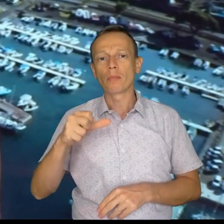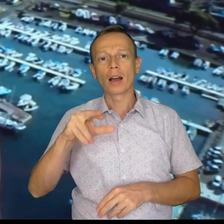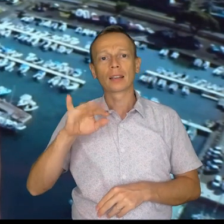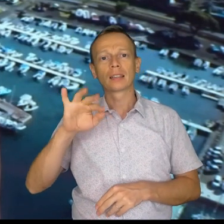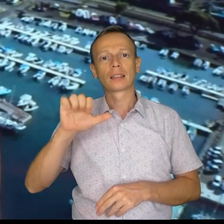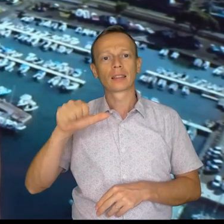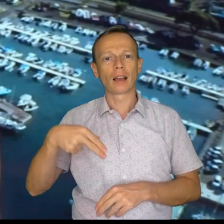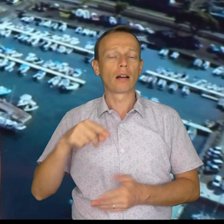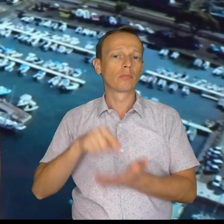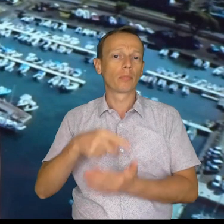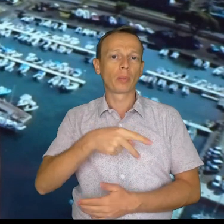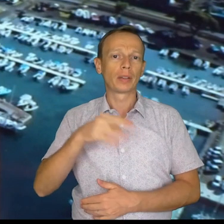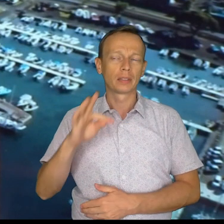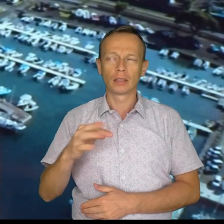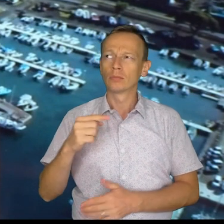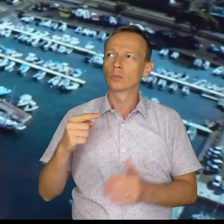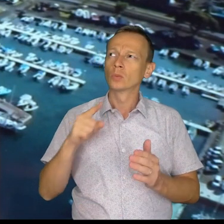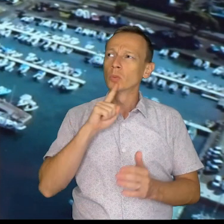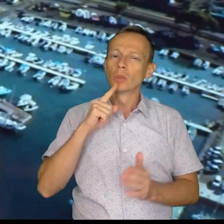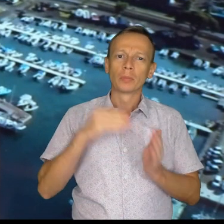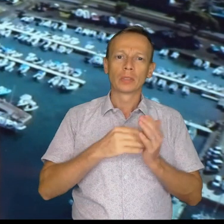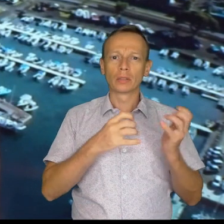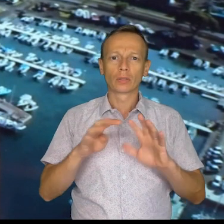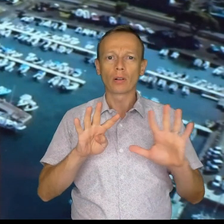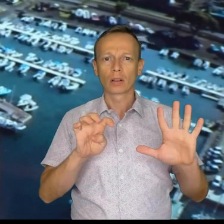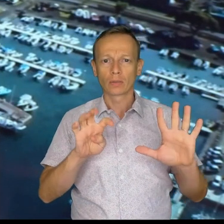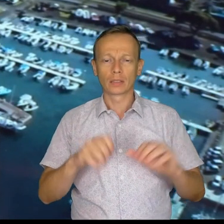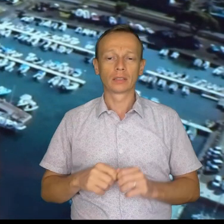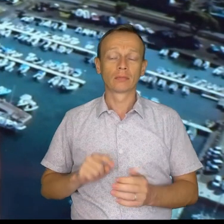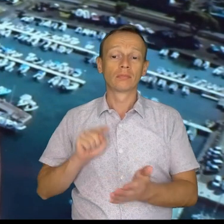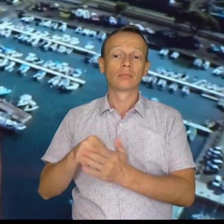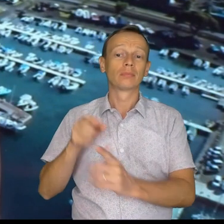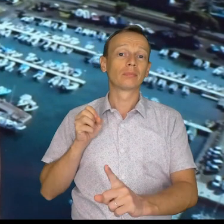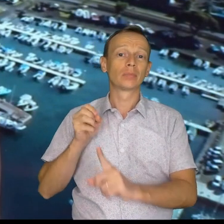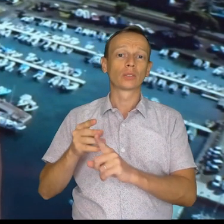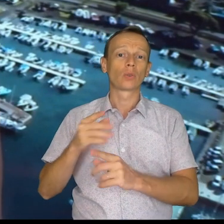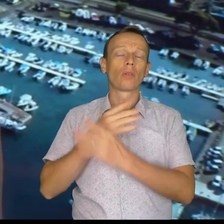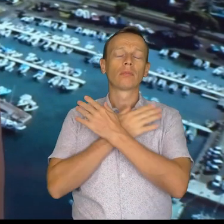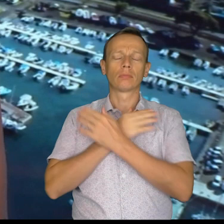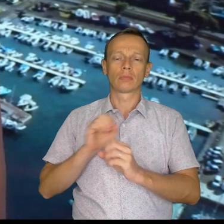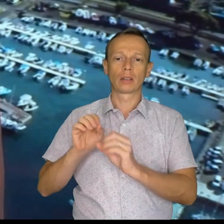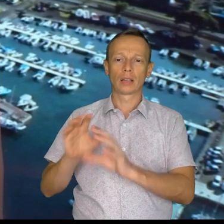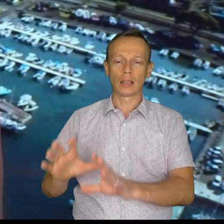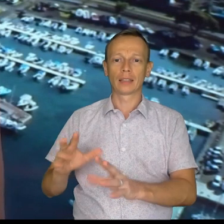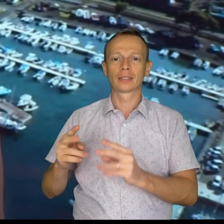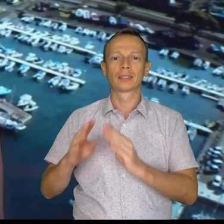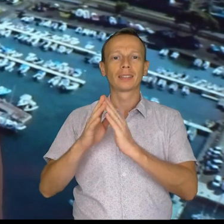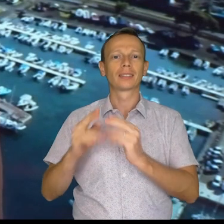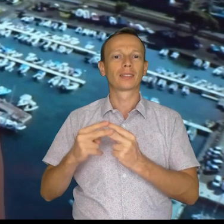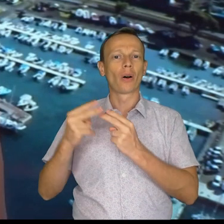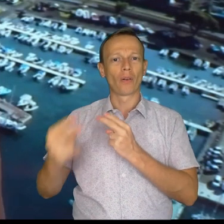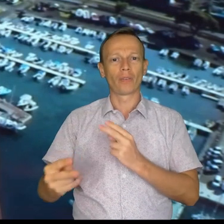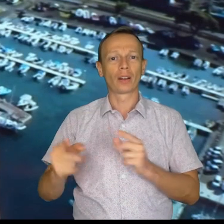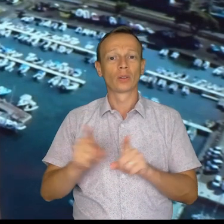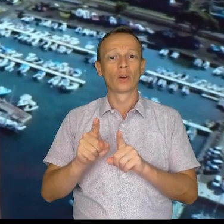années 90. Son corps était exposé à la salle paroissiale de la mission en face de Mariano Teihoudi et l'inhumation a lieu en ce